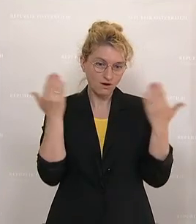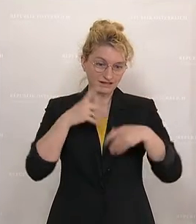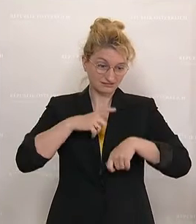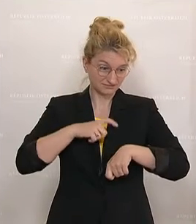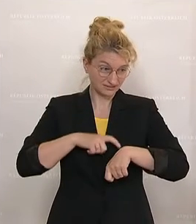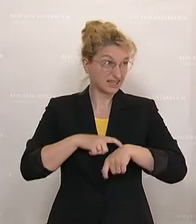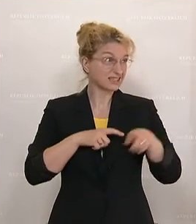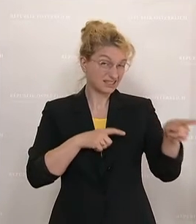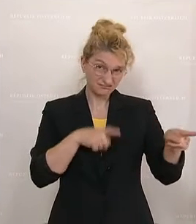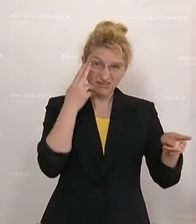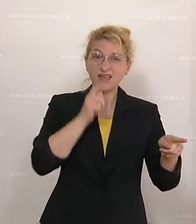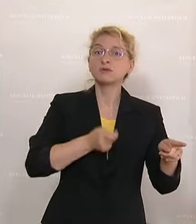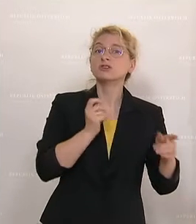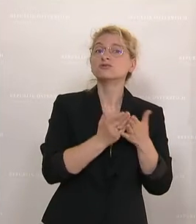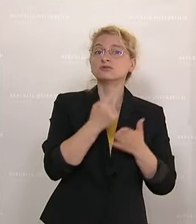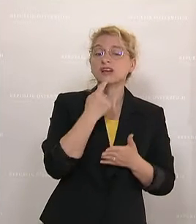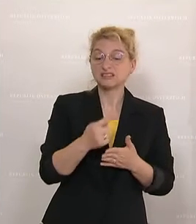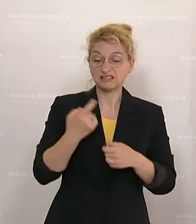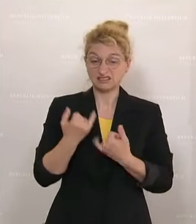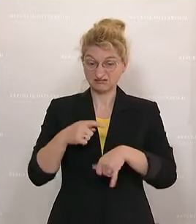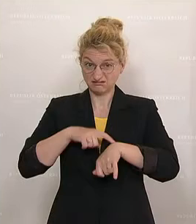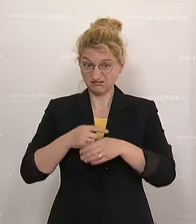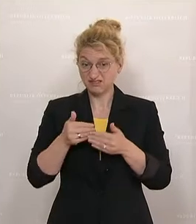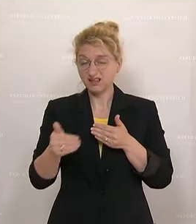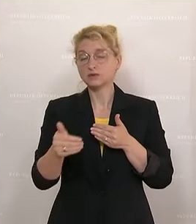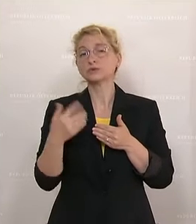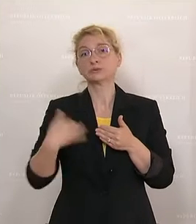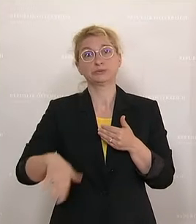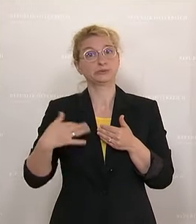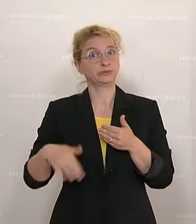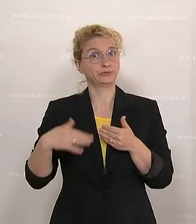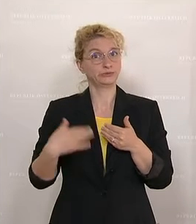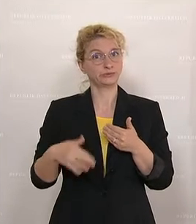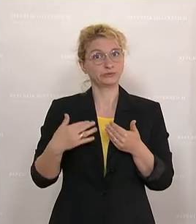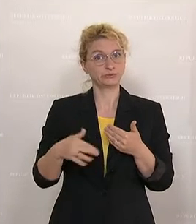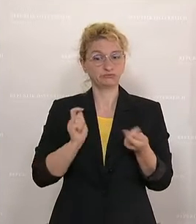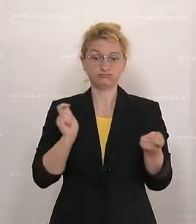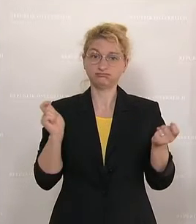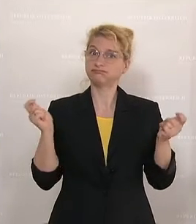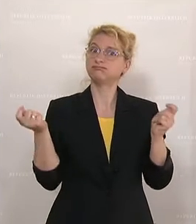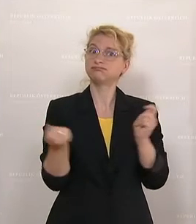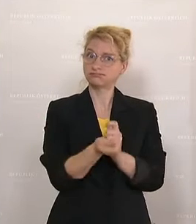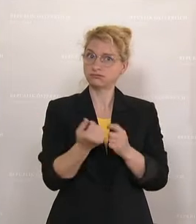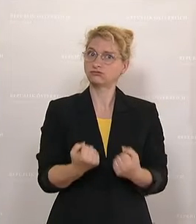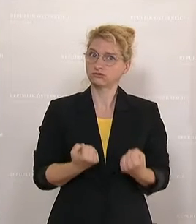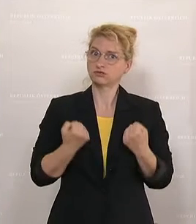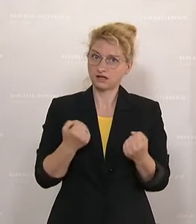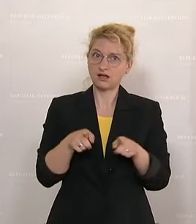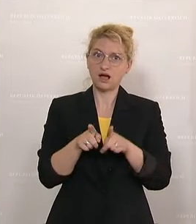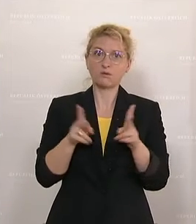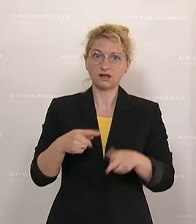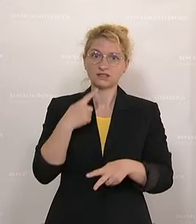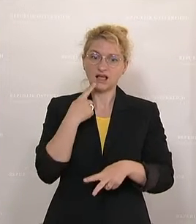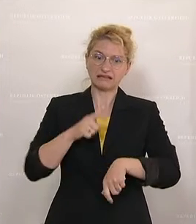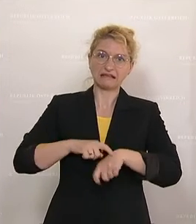Herr Abgeordnete hat es angesprochen, die wohl in jeder Hinsicht verändertes sind. Und als Zeitenwende bezeichnet werden können seit